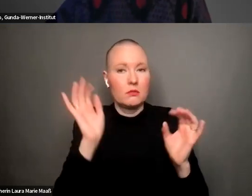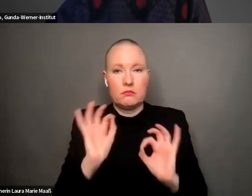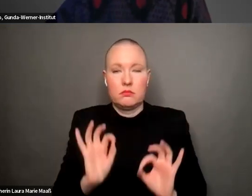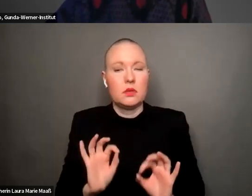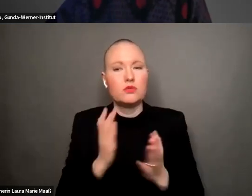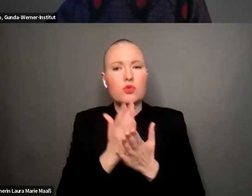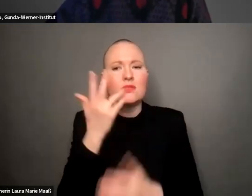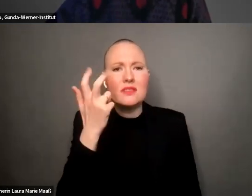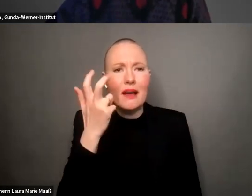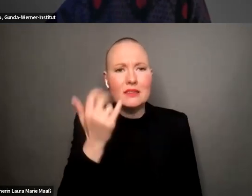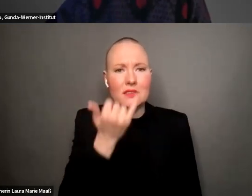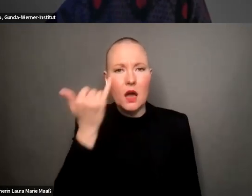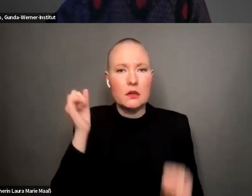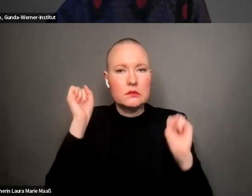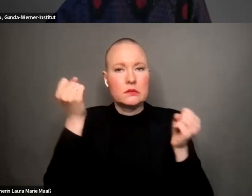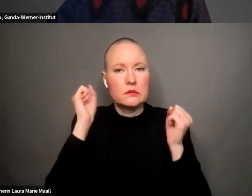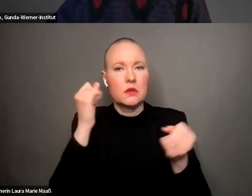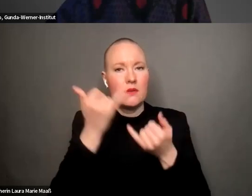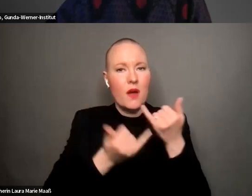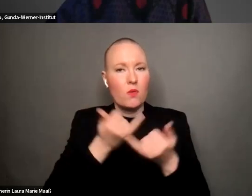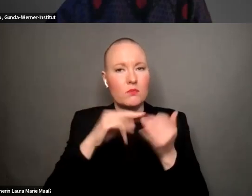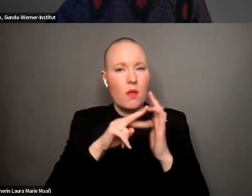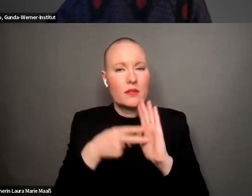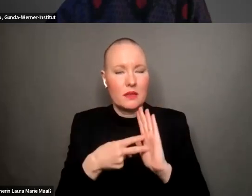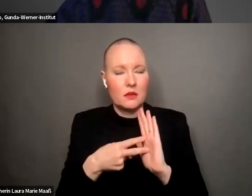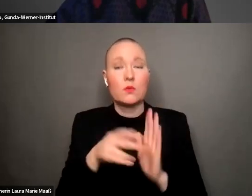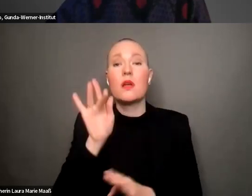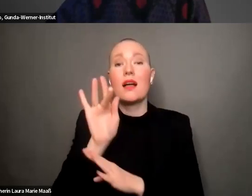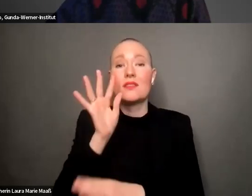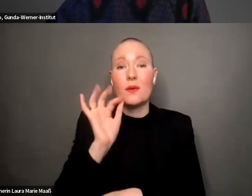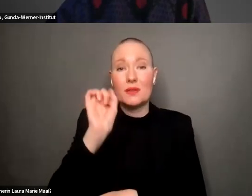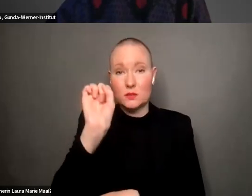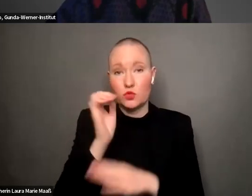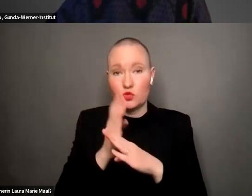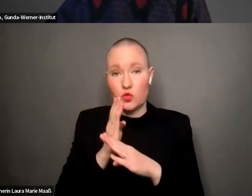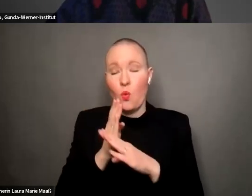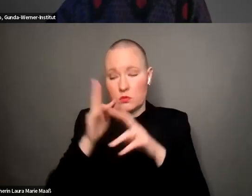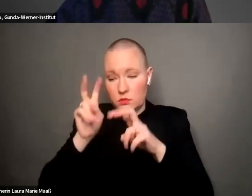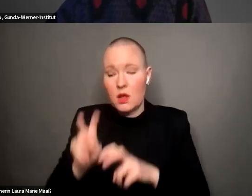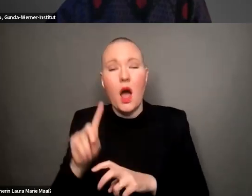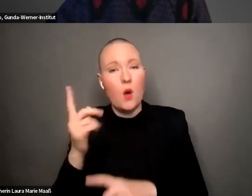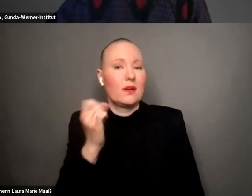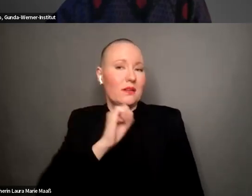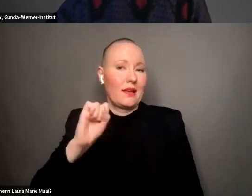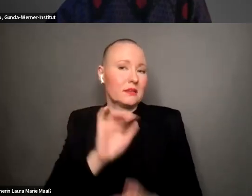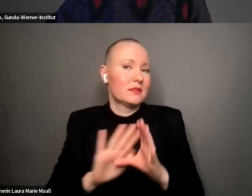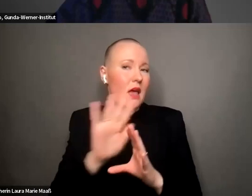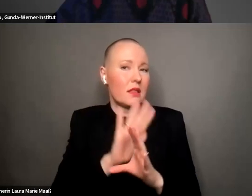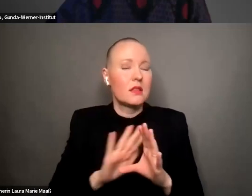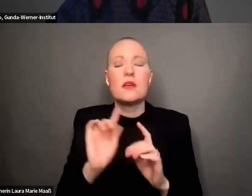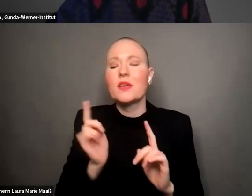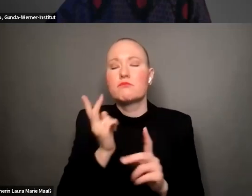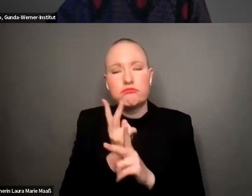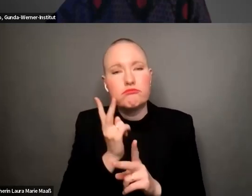politik und ich habe mich auch schon viel mit antifeminismus beschäftigt auch besonders in der rechten szene das hatten wir immer im blick und auch gegen